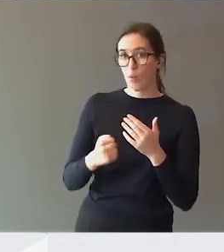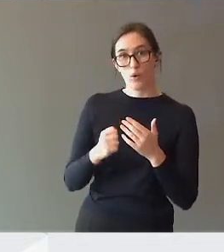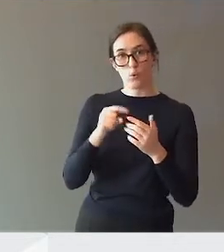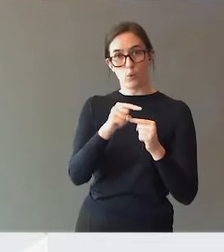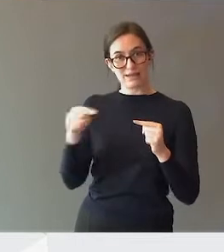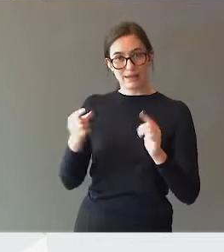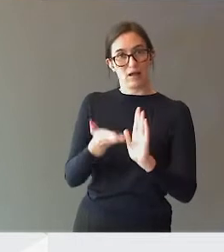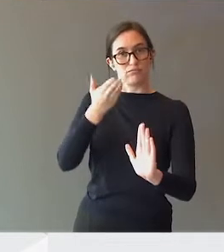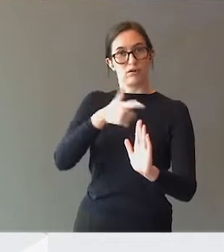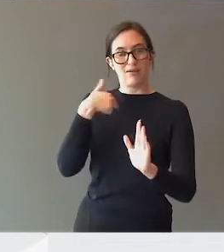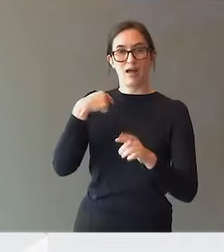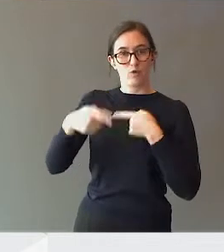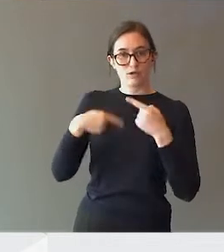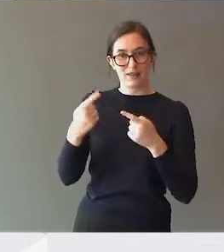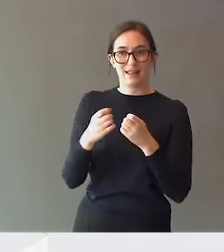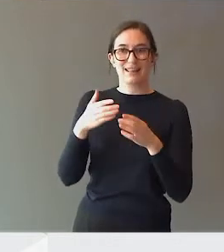tverrfaglig tjeneste.